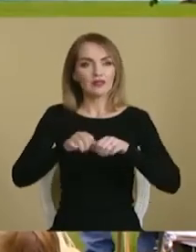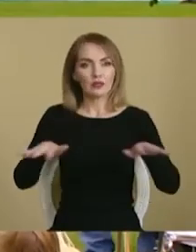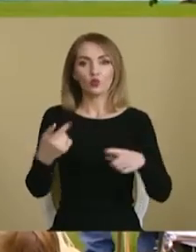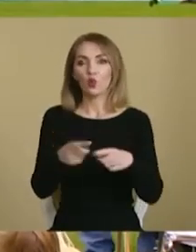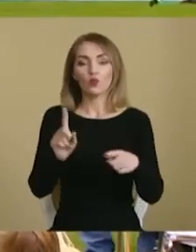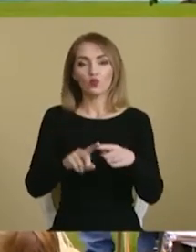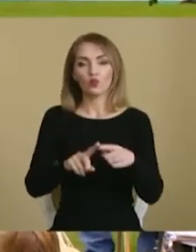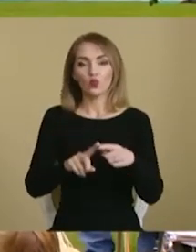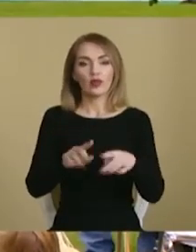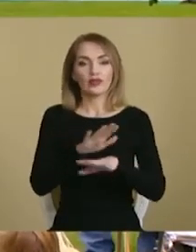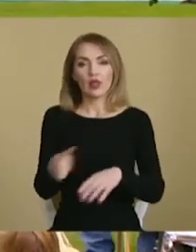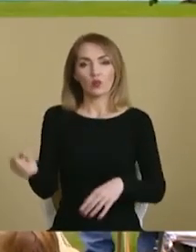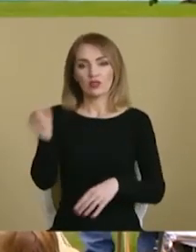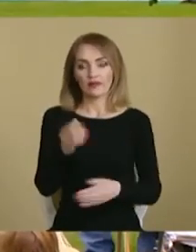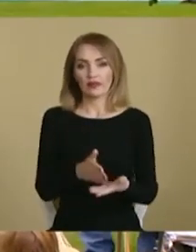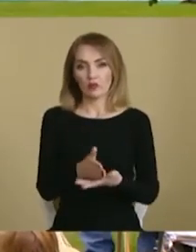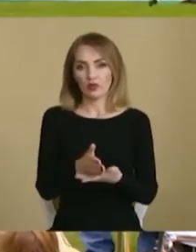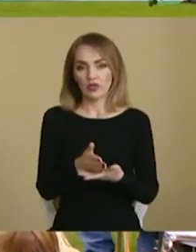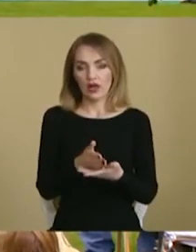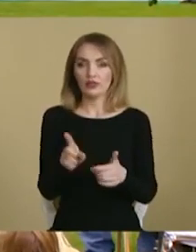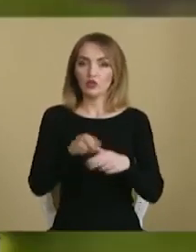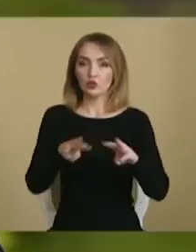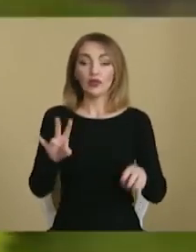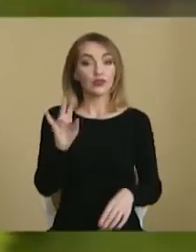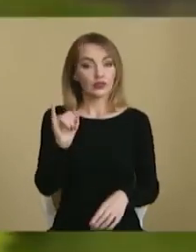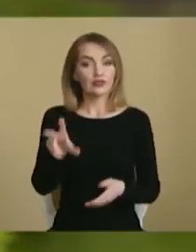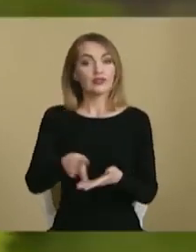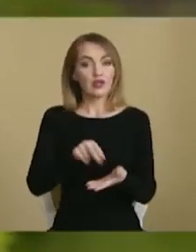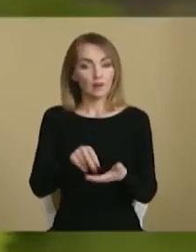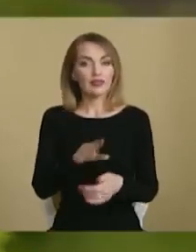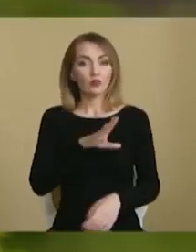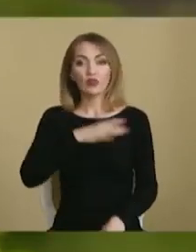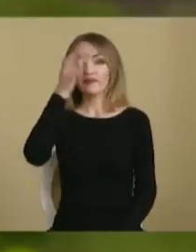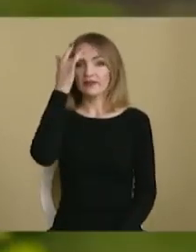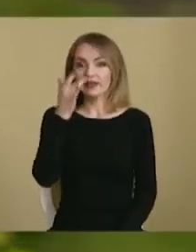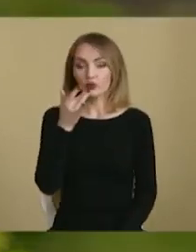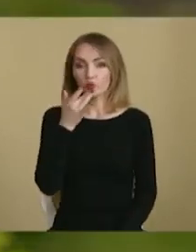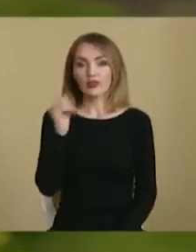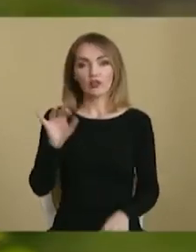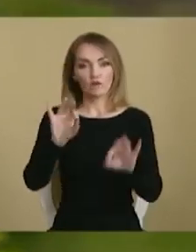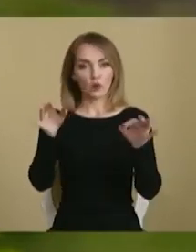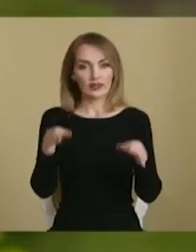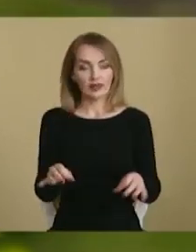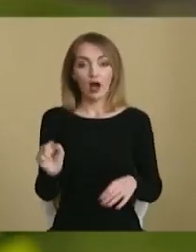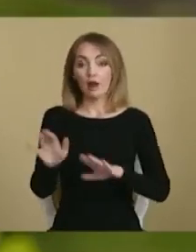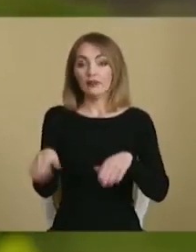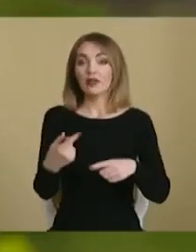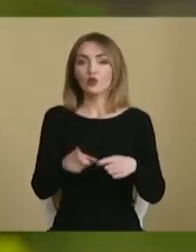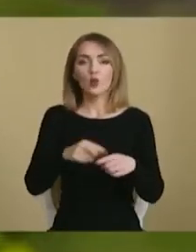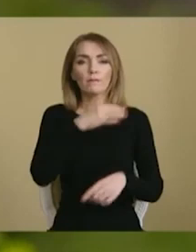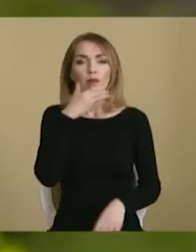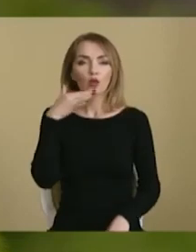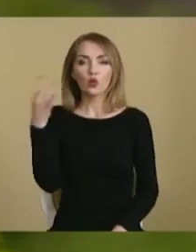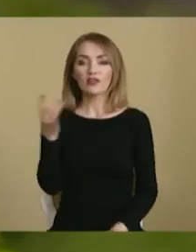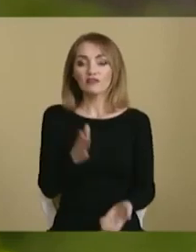їх не поставили на посади. Чи уряд? Ні. Записи були записні влітку і восени. А після цього багато